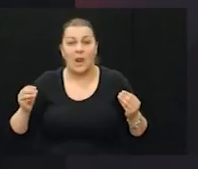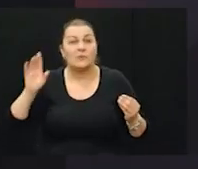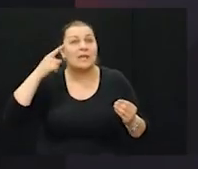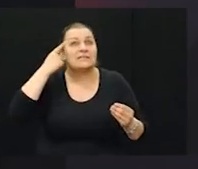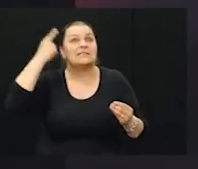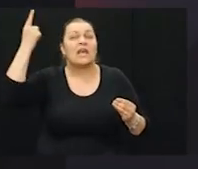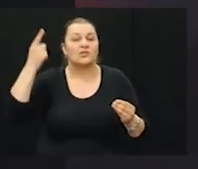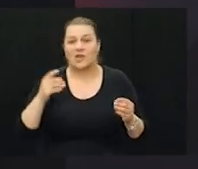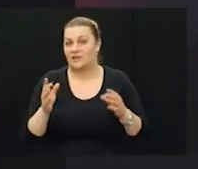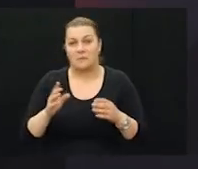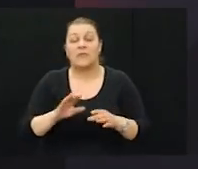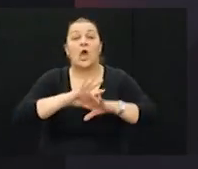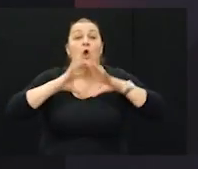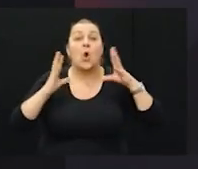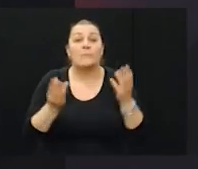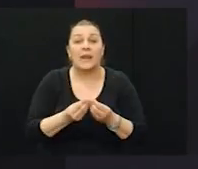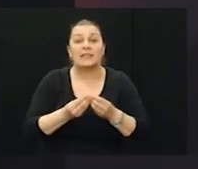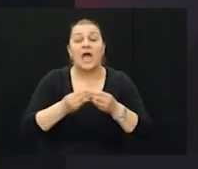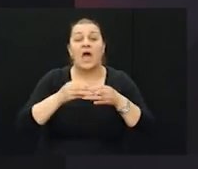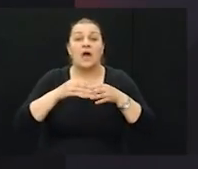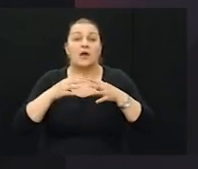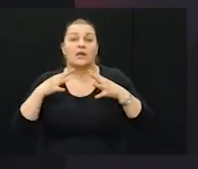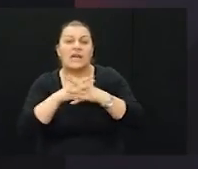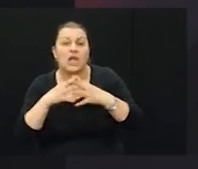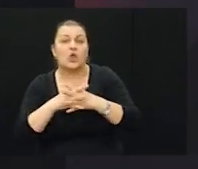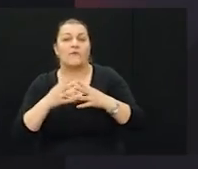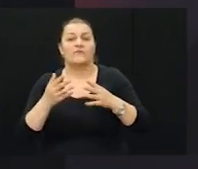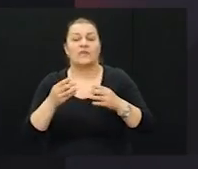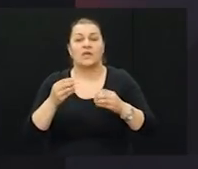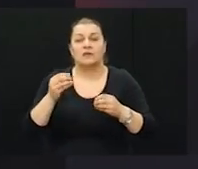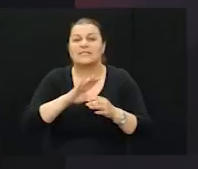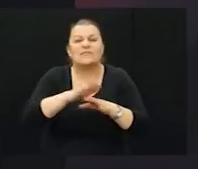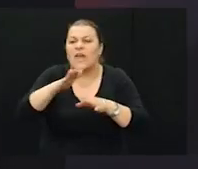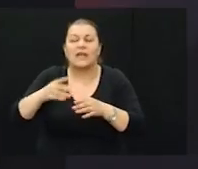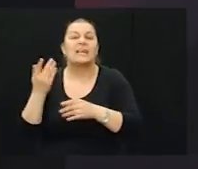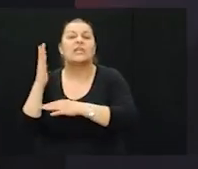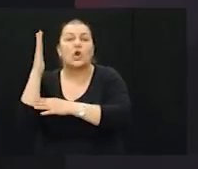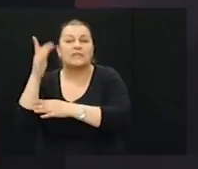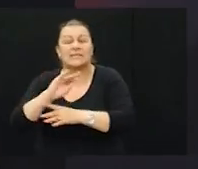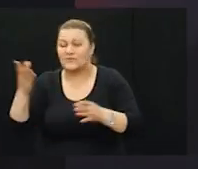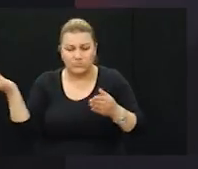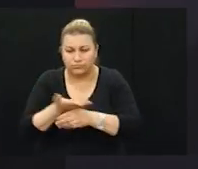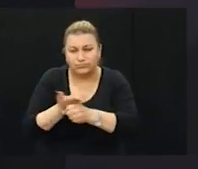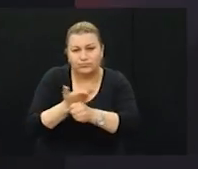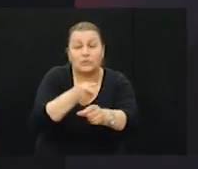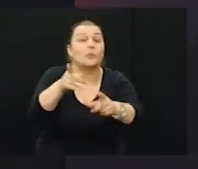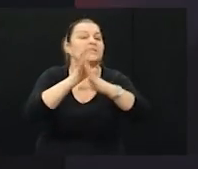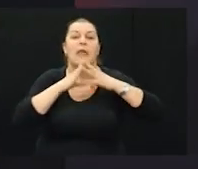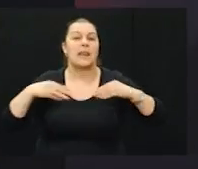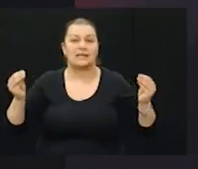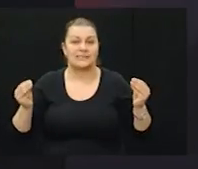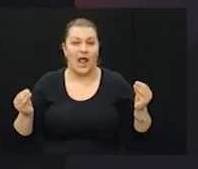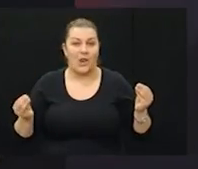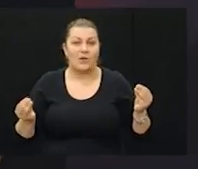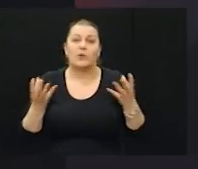sjećanja. Kompletna infrastruktura, naselja, gradovi, hidrocentrale, sve bi to bilo zbrisano i sve bi to